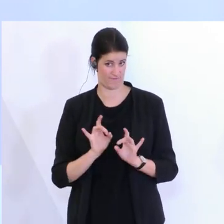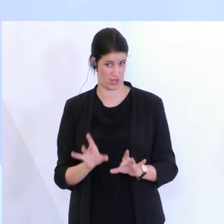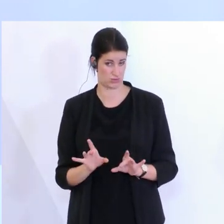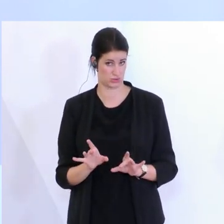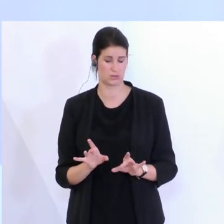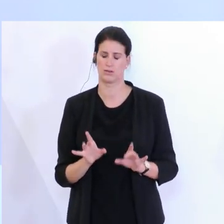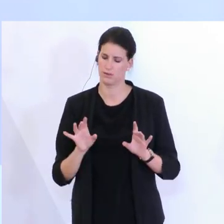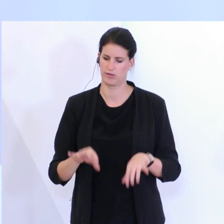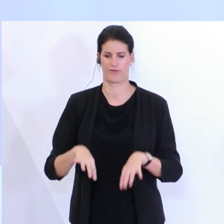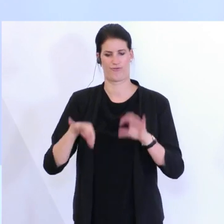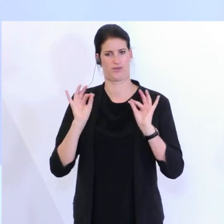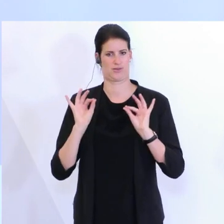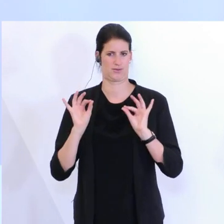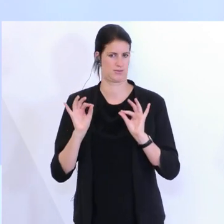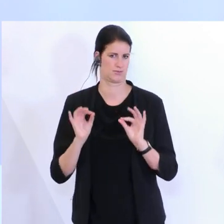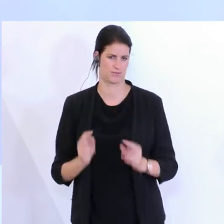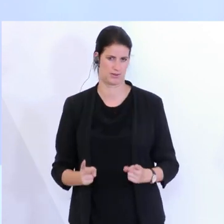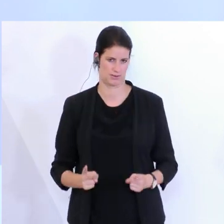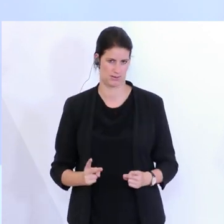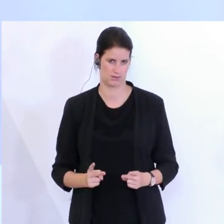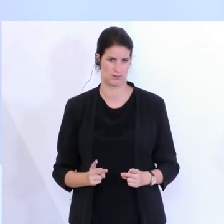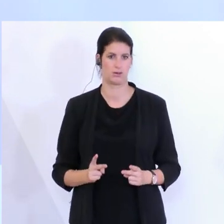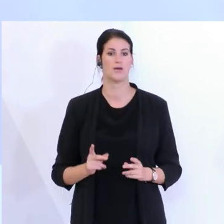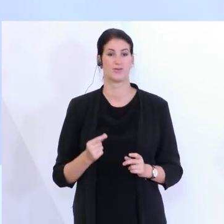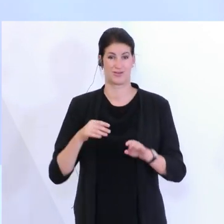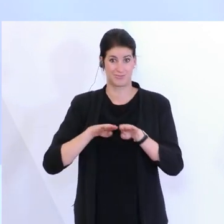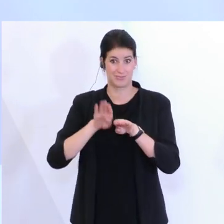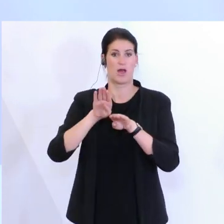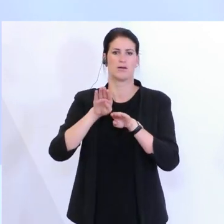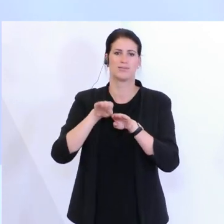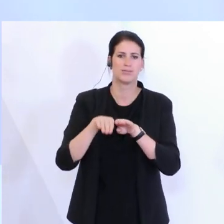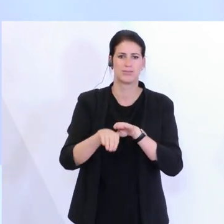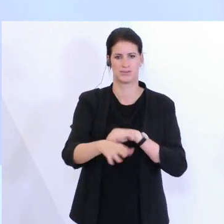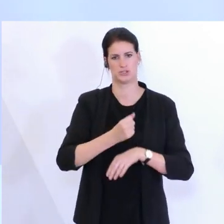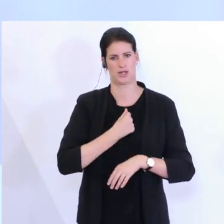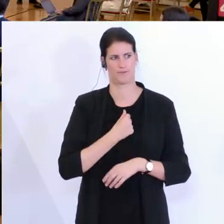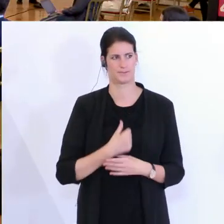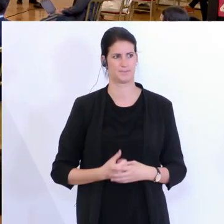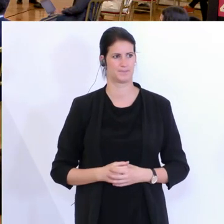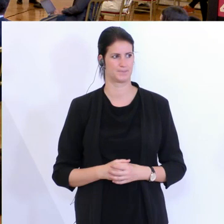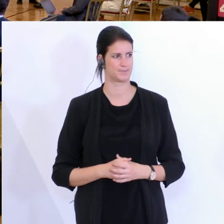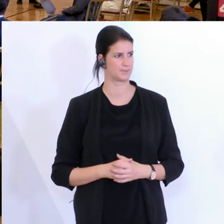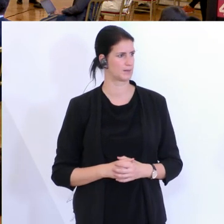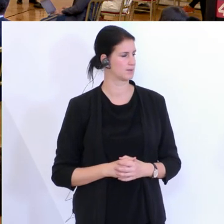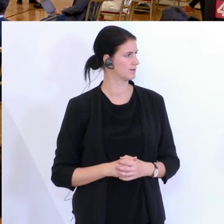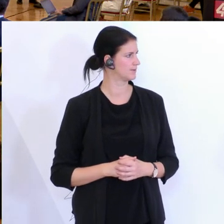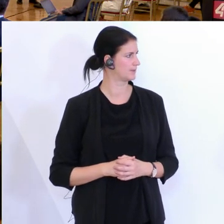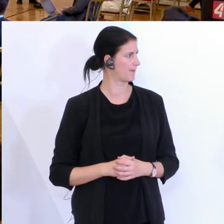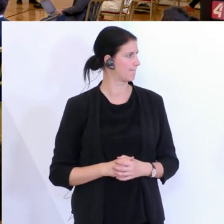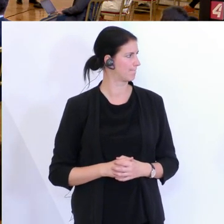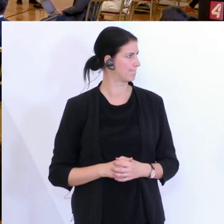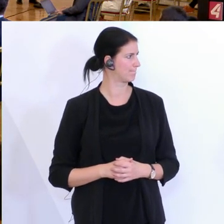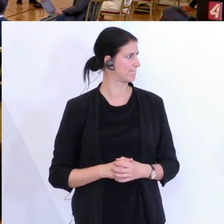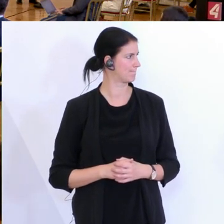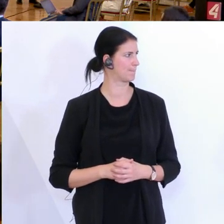Infektionskurve sehr schnell auch zu durchbrechen. Herr Pulker. Zum